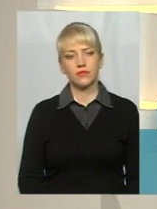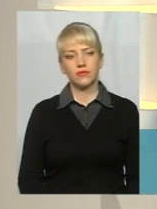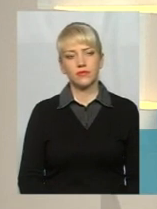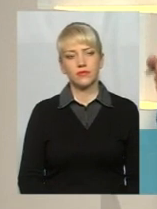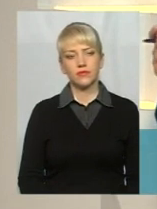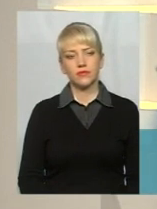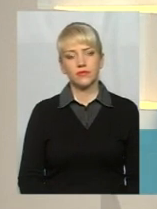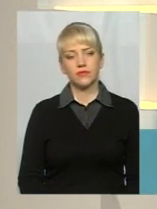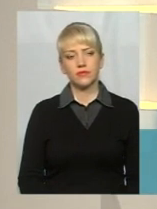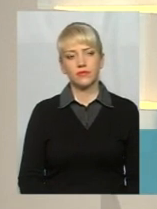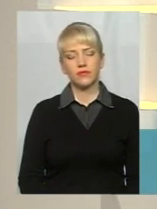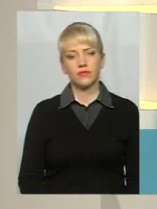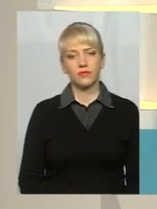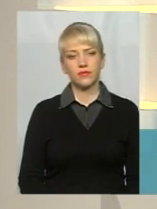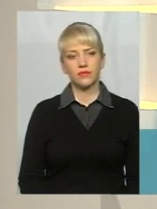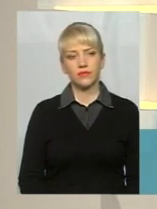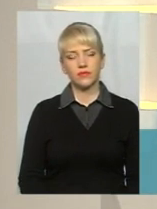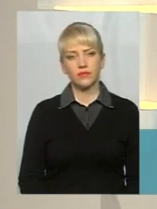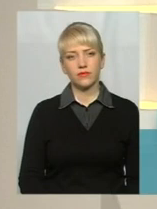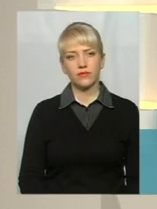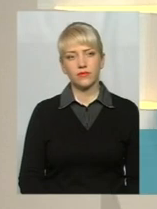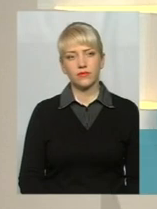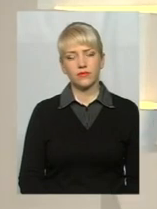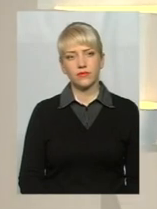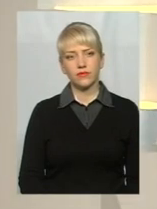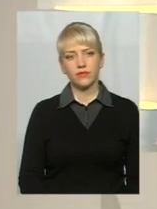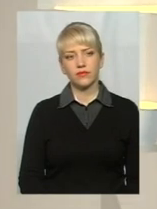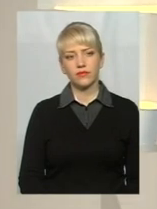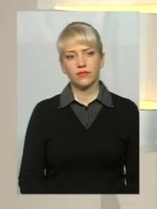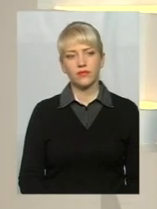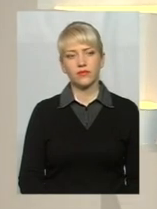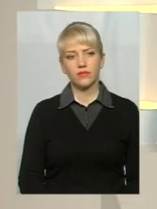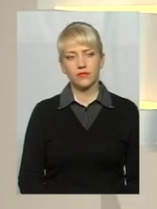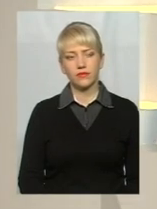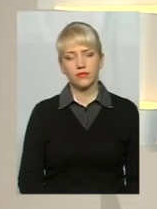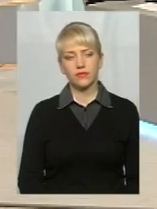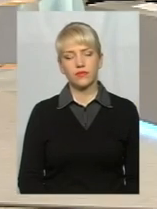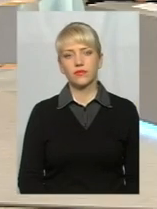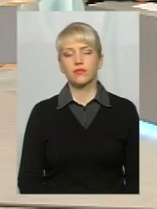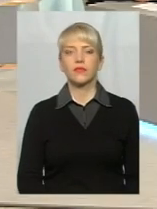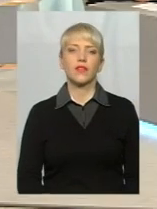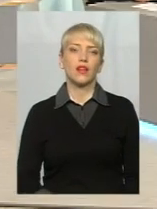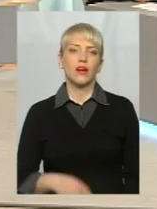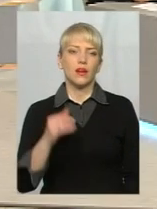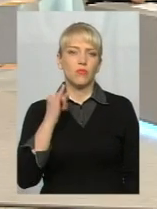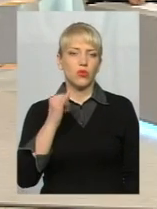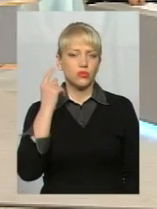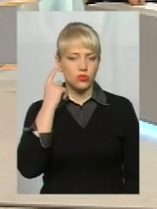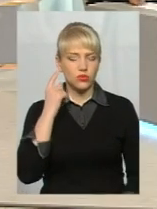Я перепрошую, дуже погано чути. Прошу режисерам повідомити питання, а вони нам, і ми обов'язково дамо відповідь.